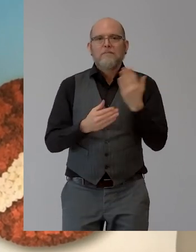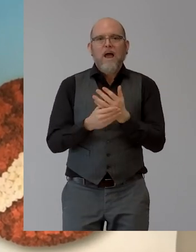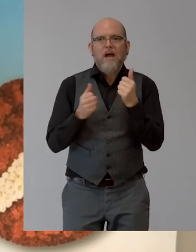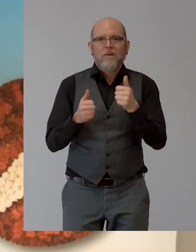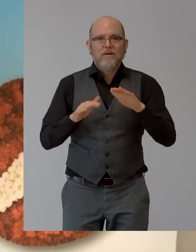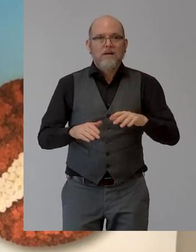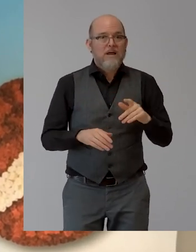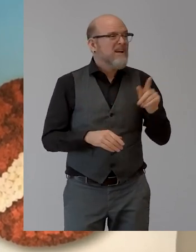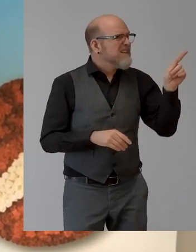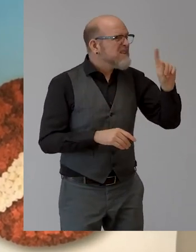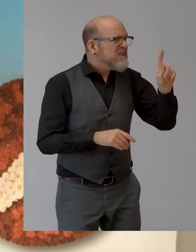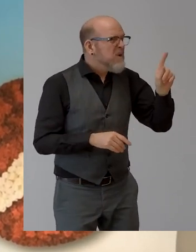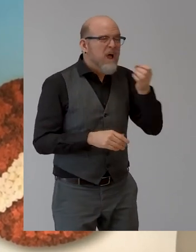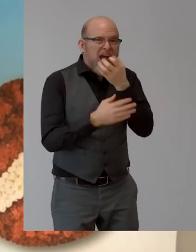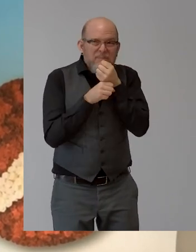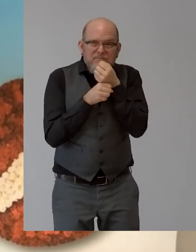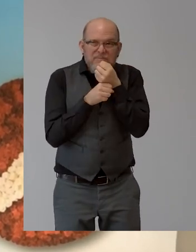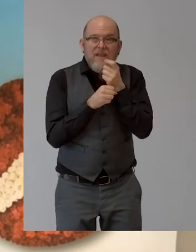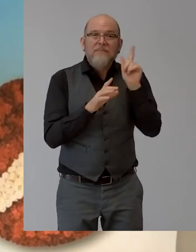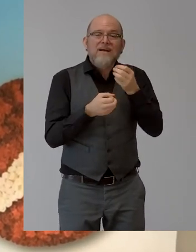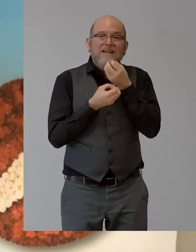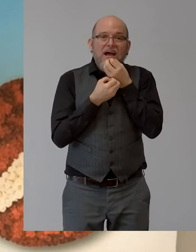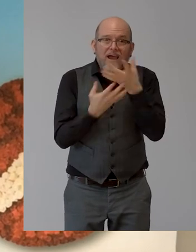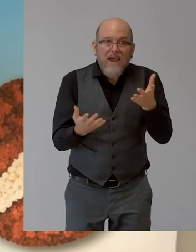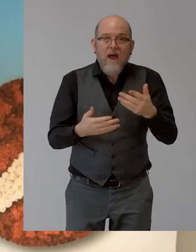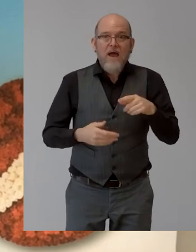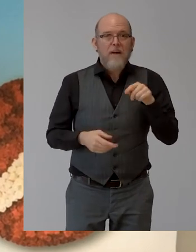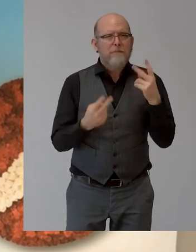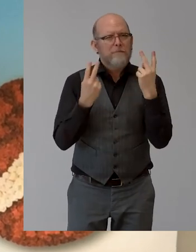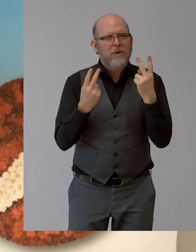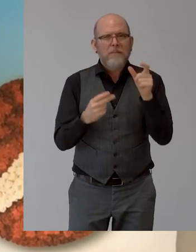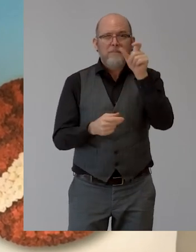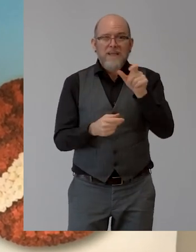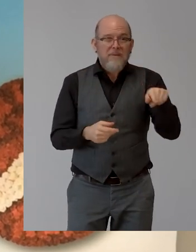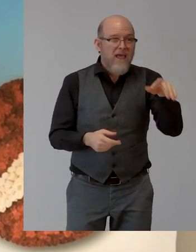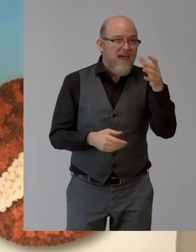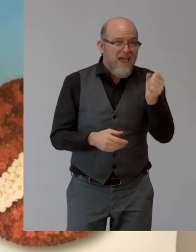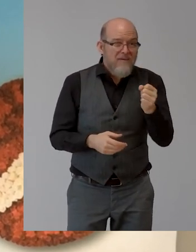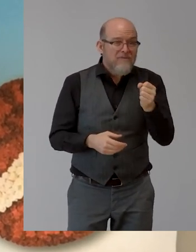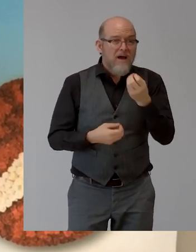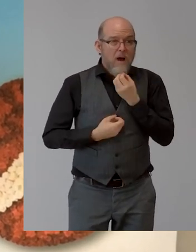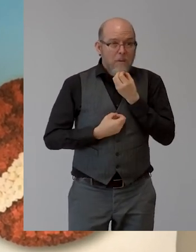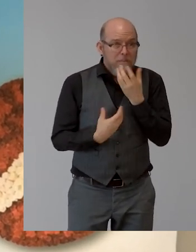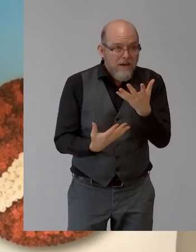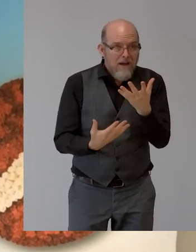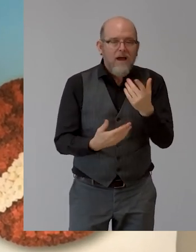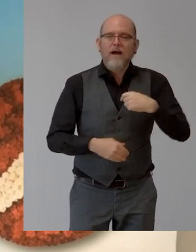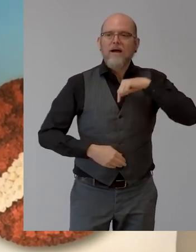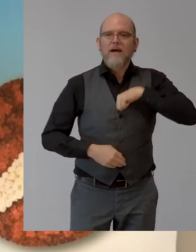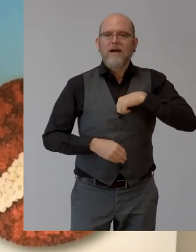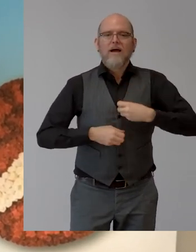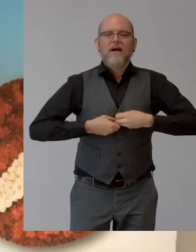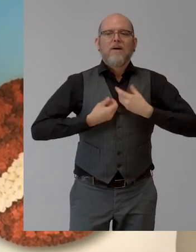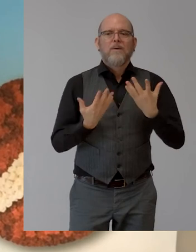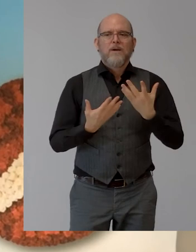for me, an important sign that people feel comfortable and get the full support from us, that